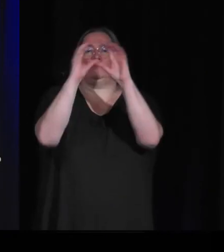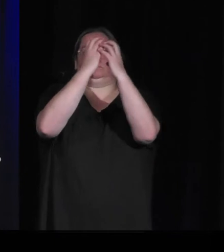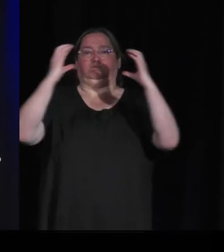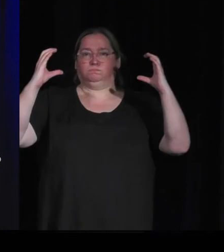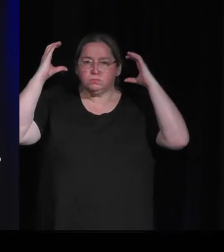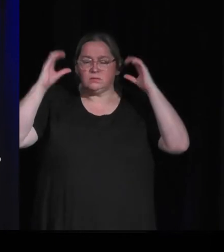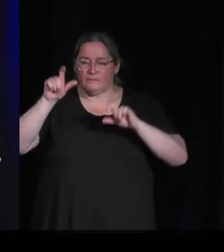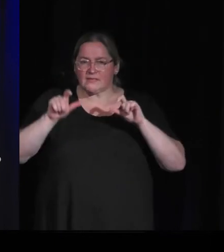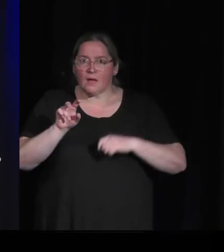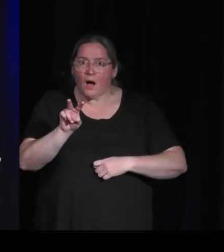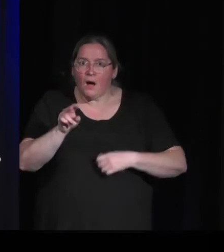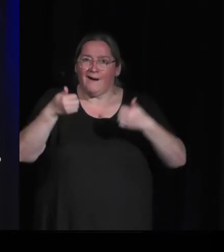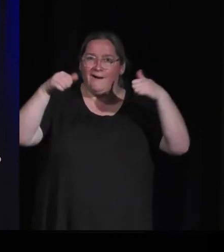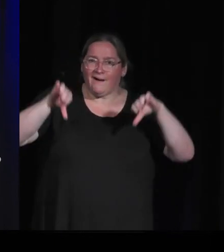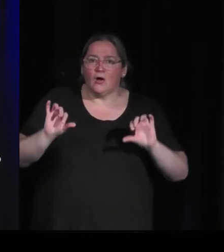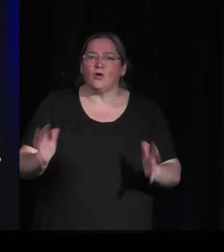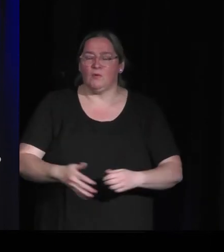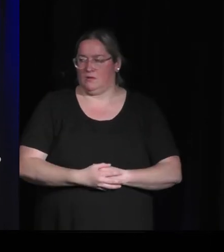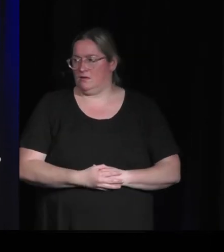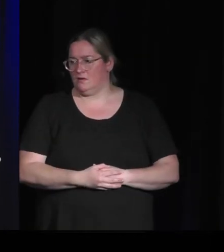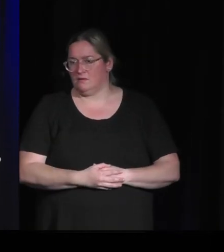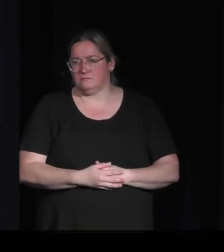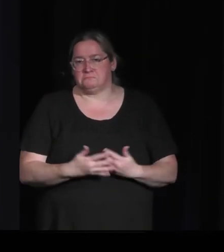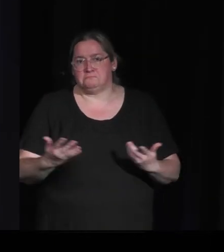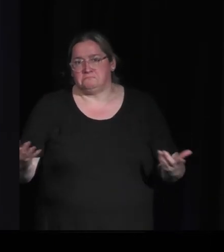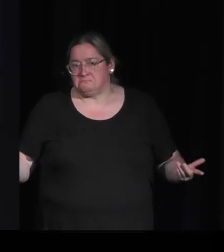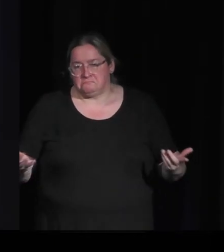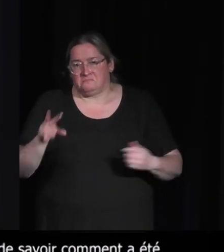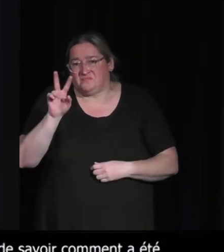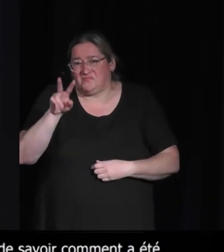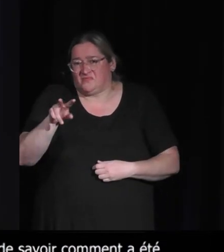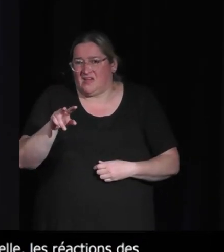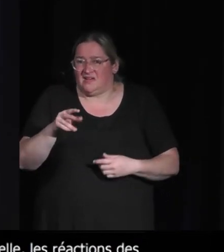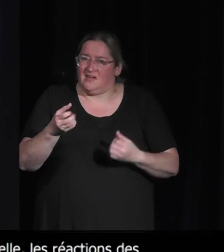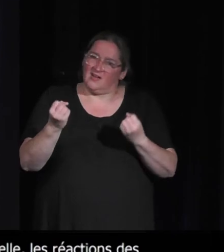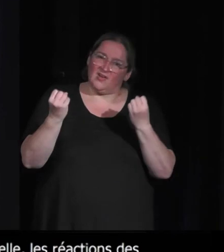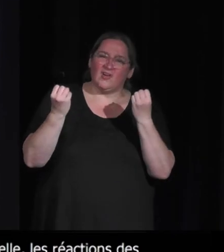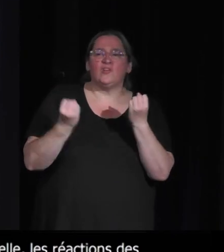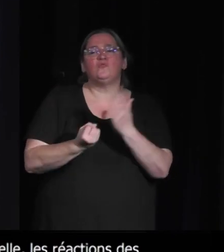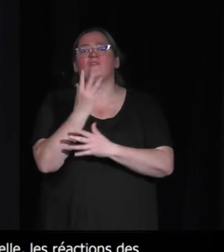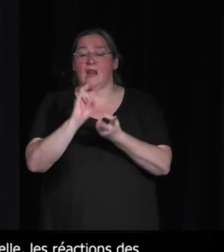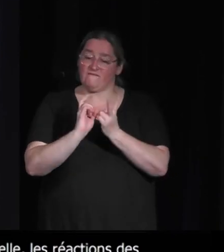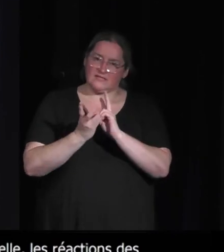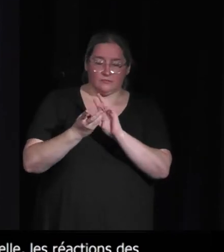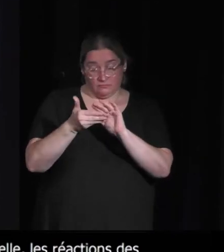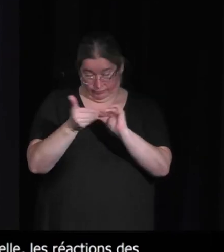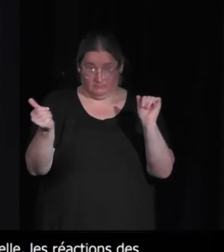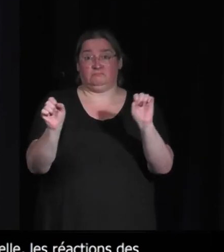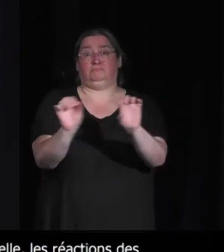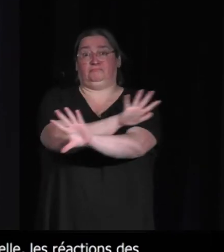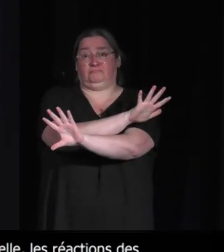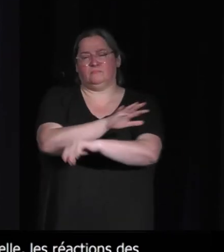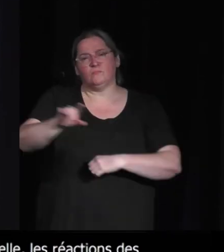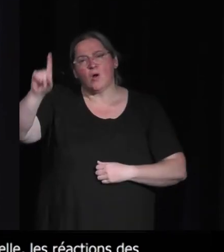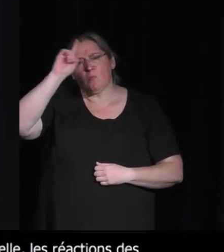réactions des joueurs... Alors, elle est passée relativement inaperçue, soyons francs, parce qu'elle est